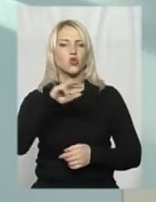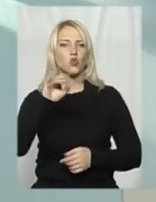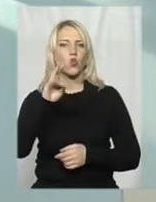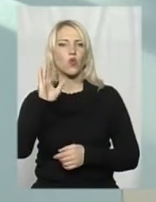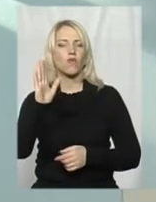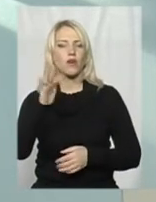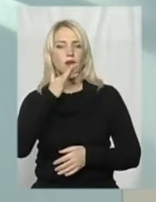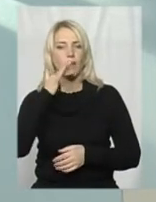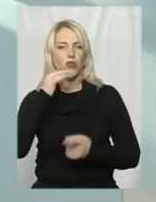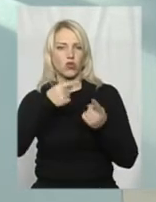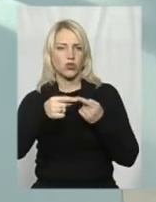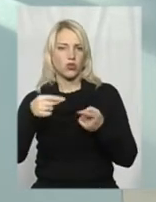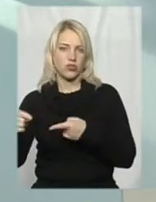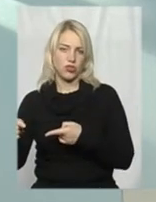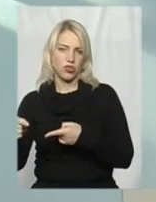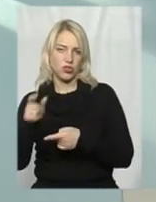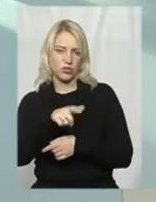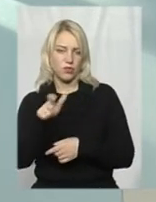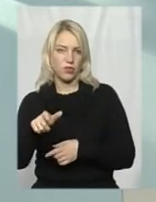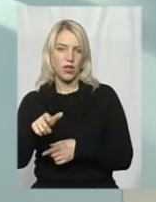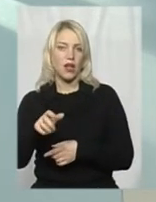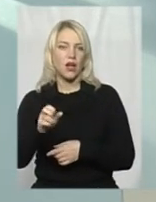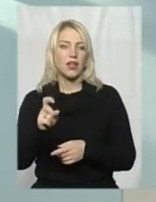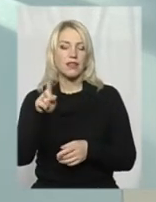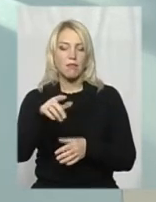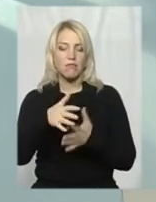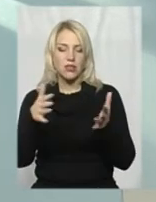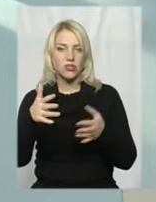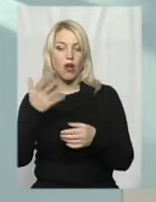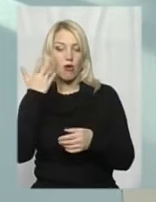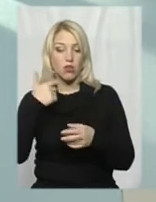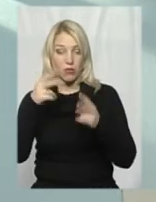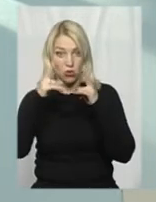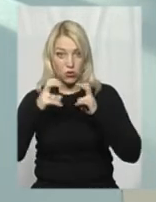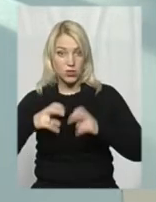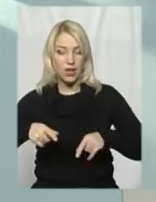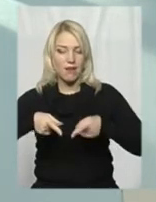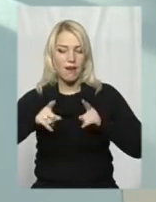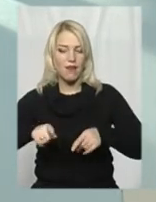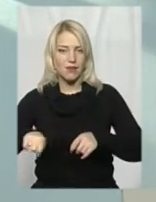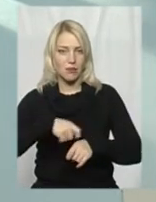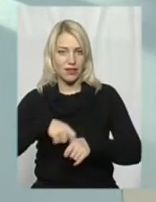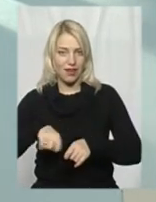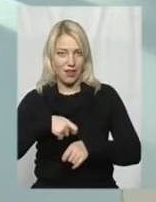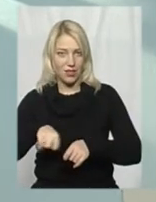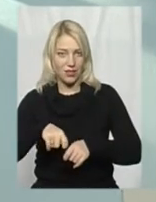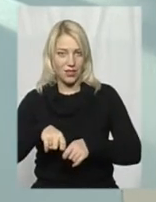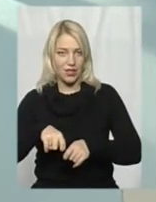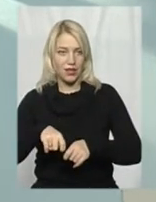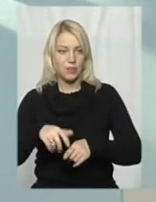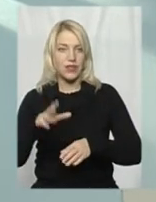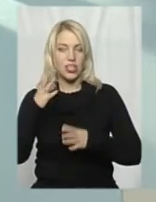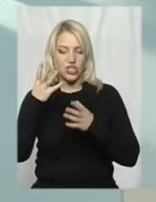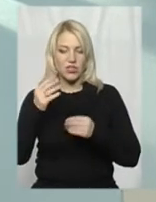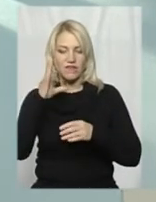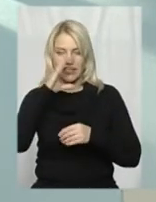І тим більше, коли ми досліджуємо реальні матеріали, ще встигли записати